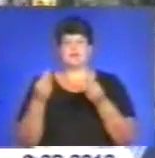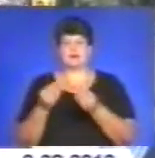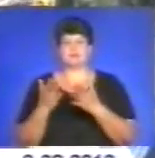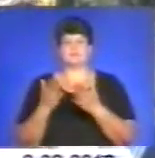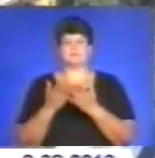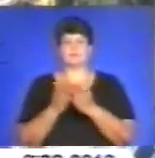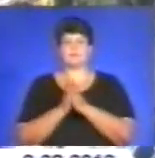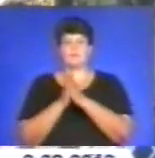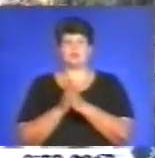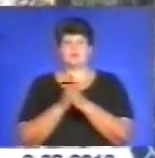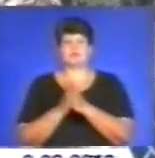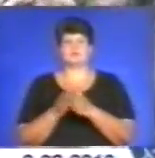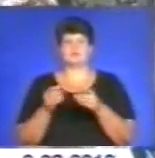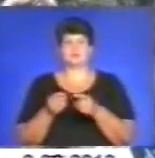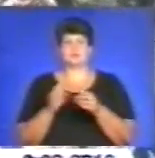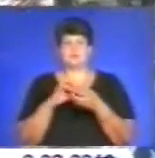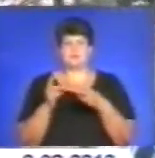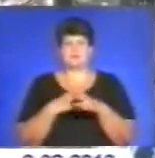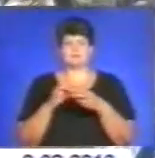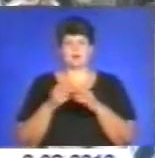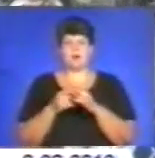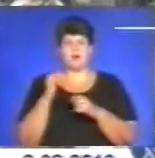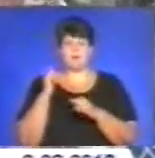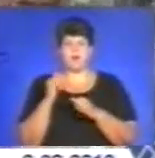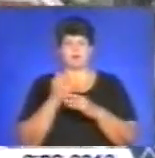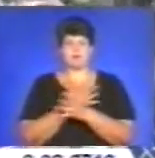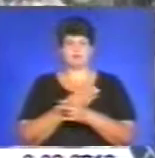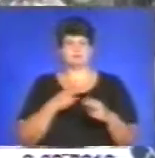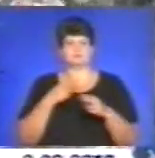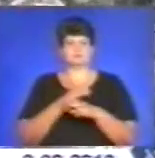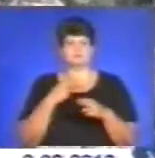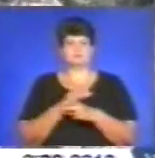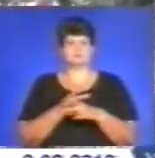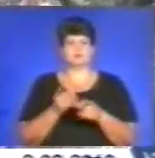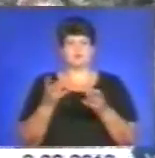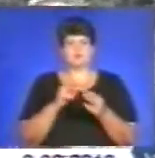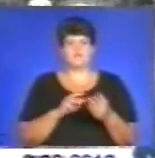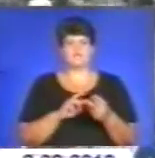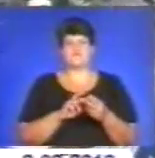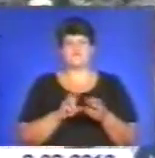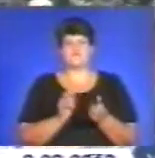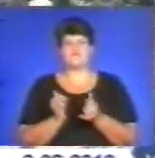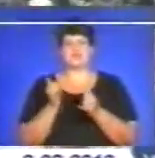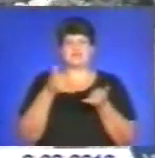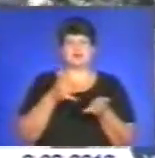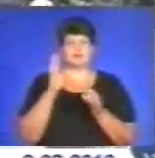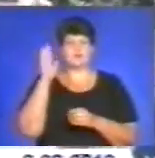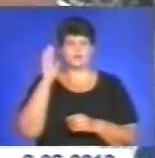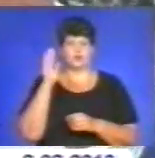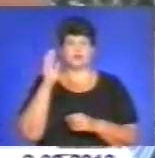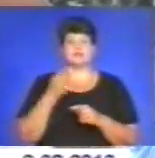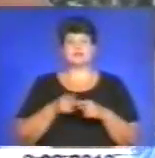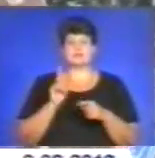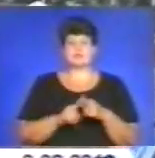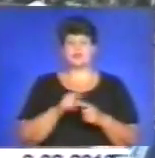пункту призначення. Натомість погані ангели заважали їм і вони були змушені виливати цю воду. Це така, знову ж таки, впродовж